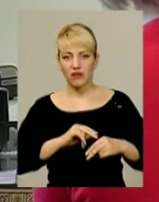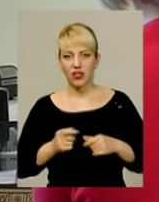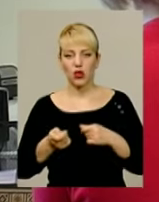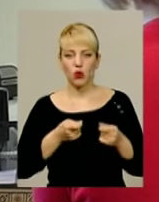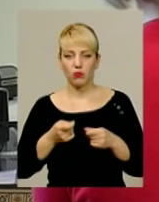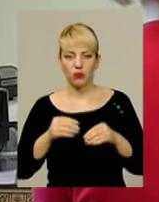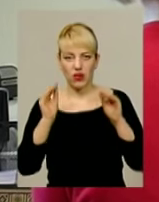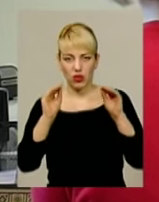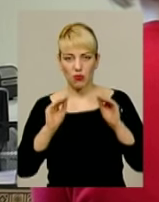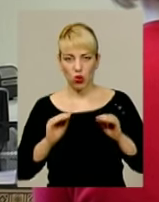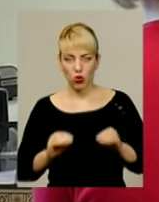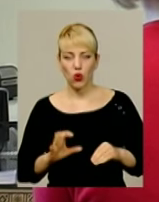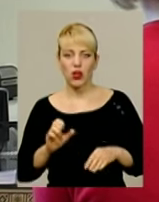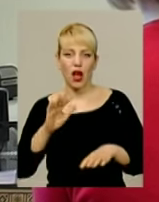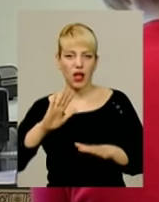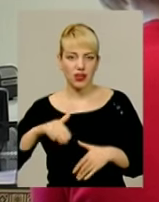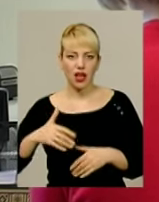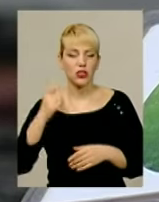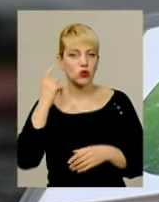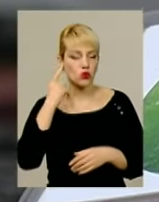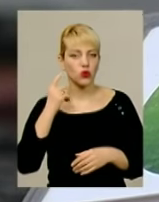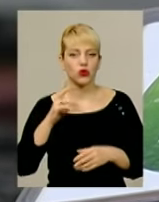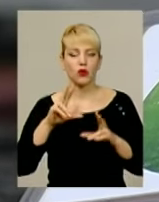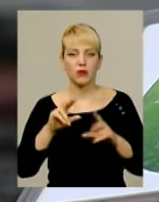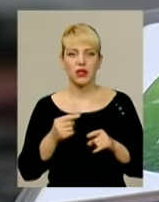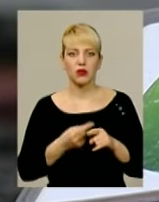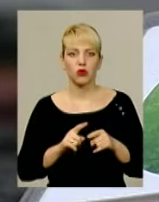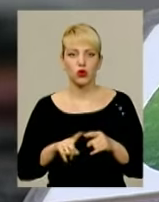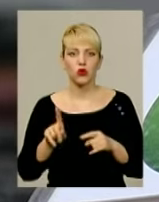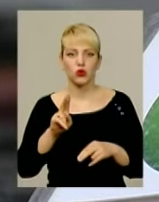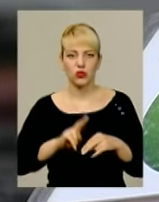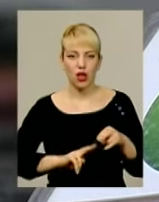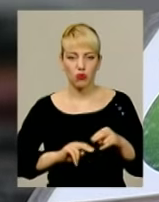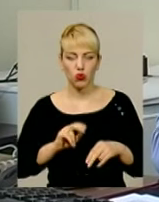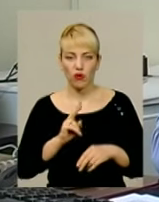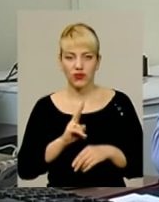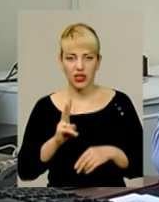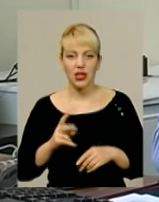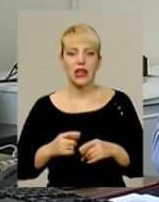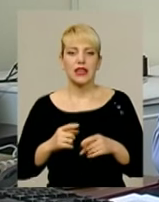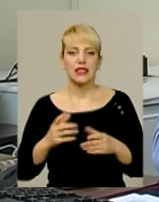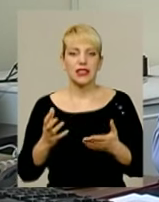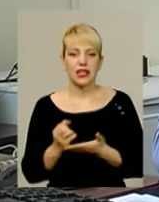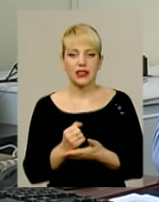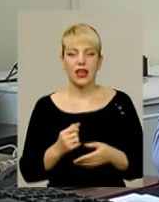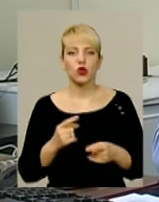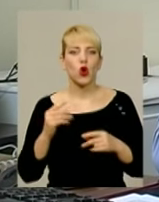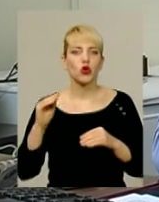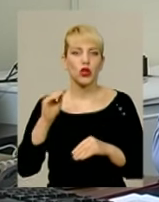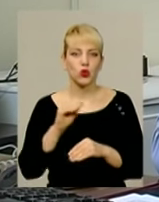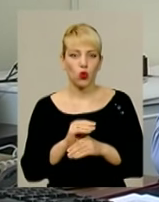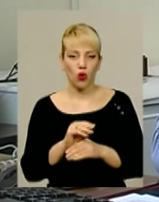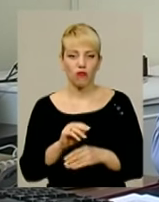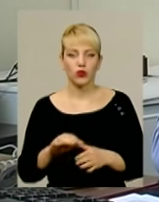складають протокол. А далі слухають обіцянки про те, що забудовник знайде додаткову територію. У нас є такий один приклад на